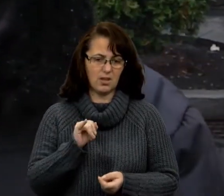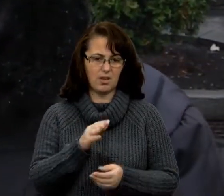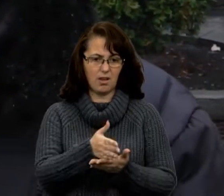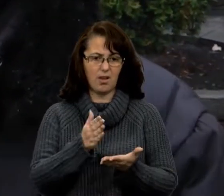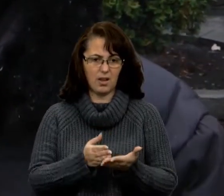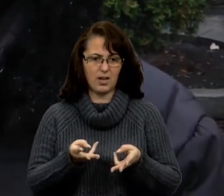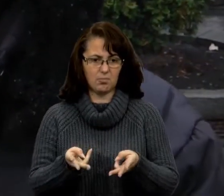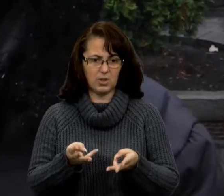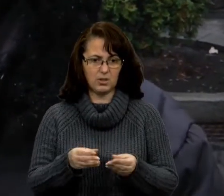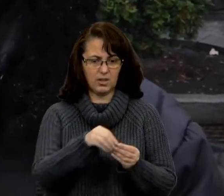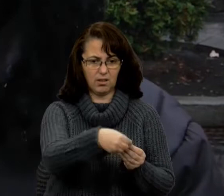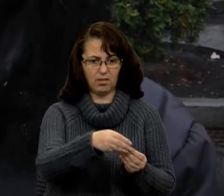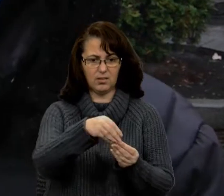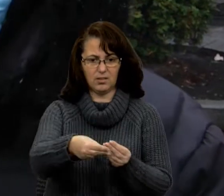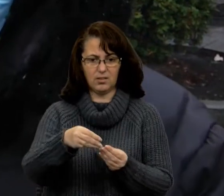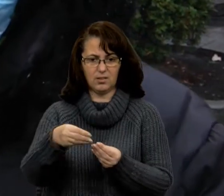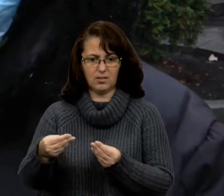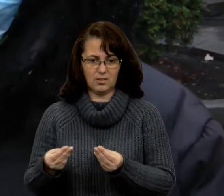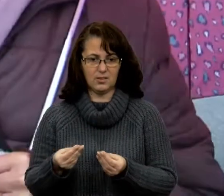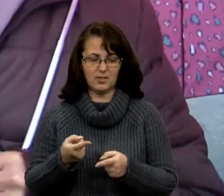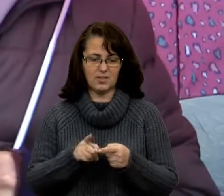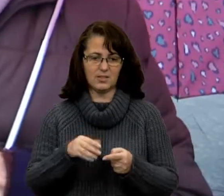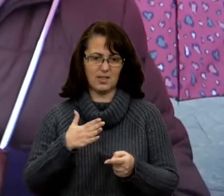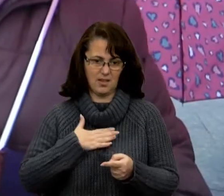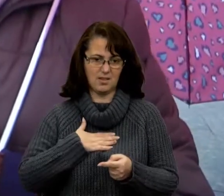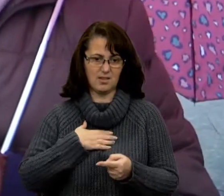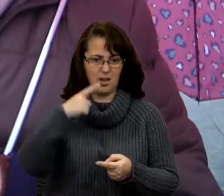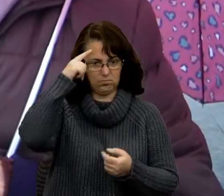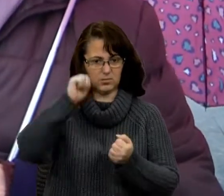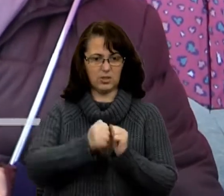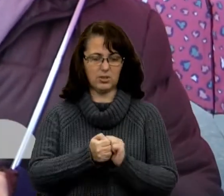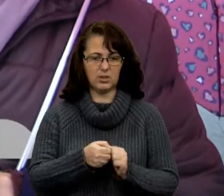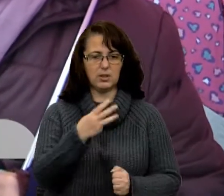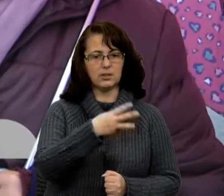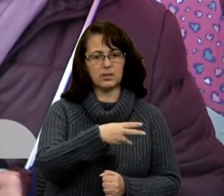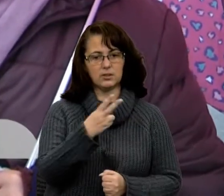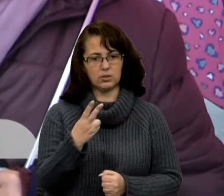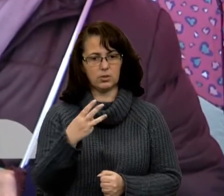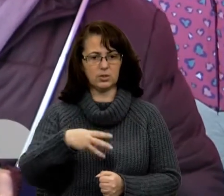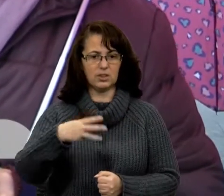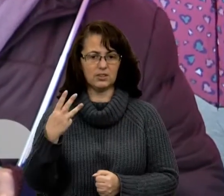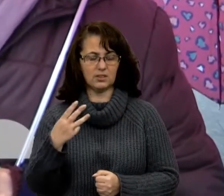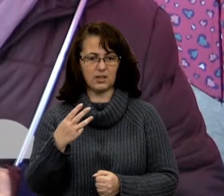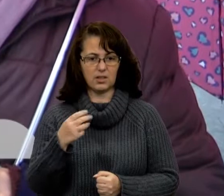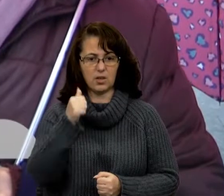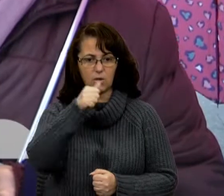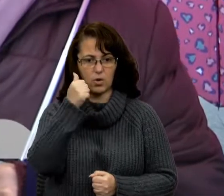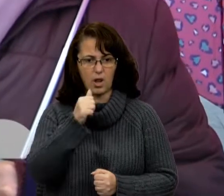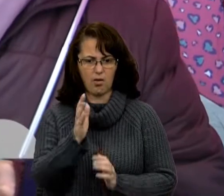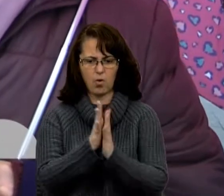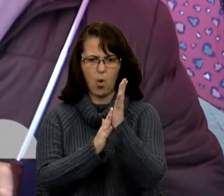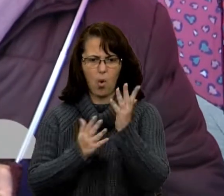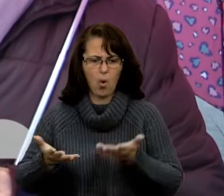Так давали по кусочку, то я пам'ятаю. В 32-33 роках такий був урожай, як ніколи.